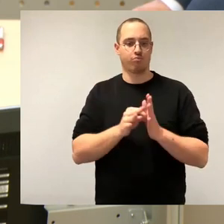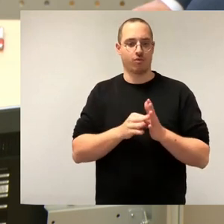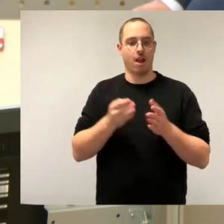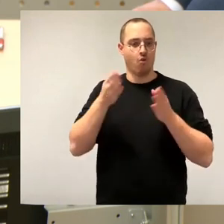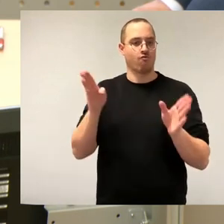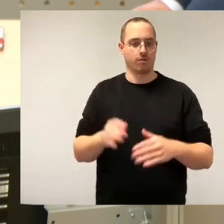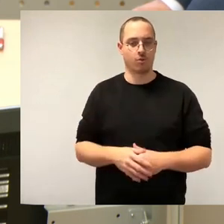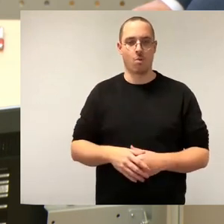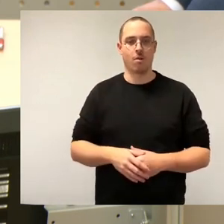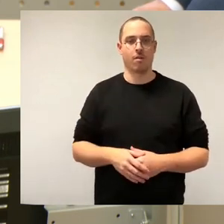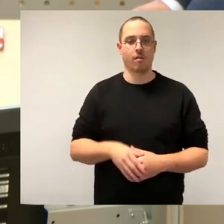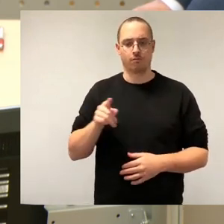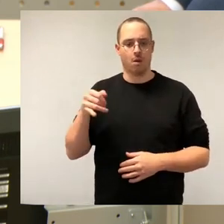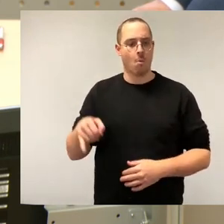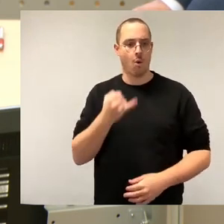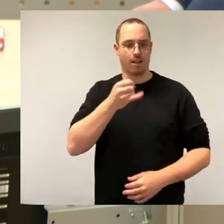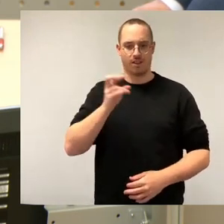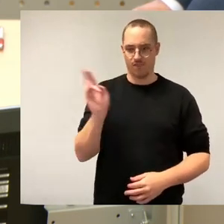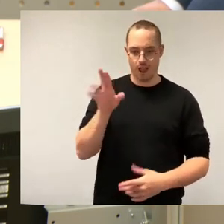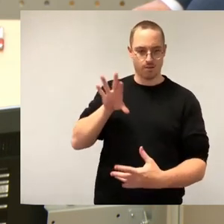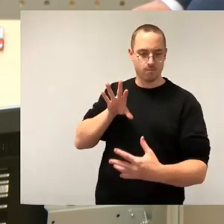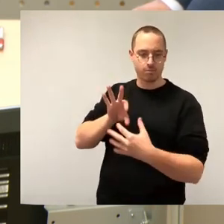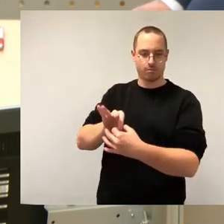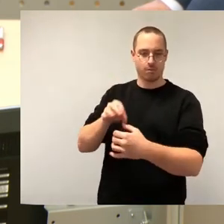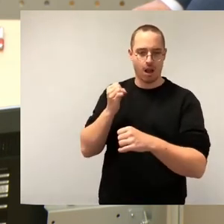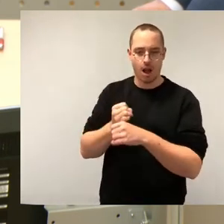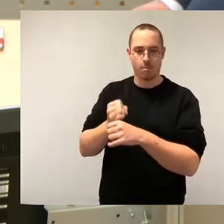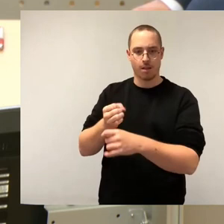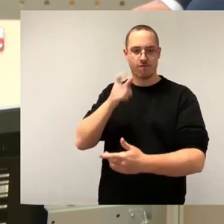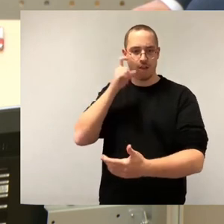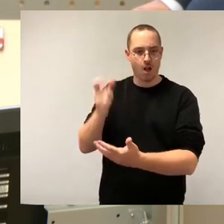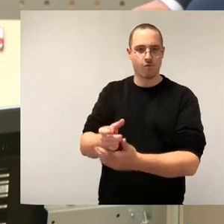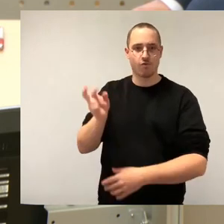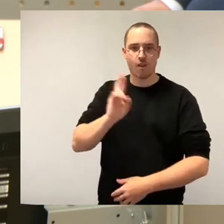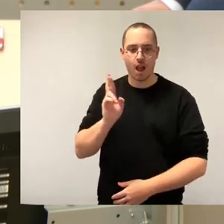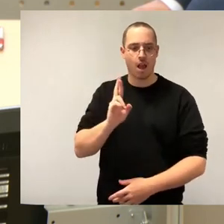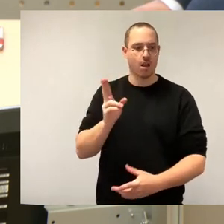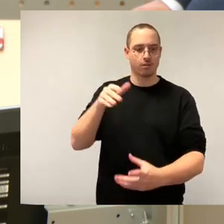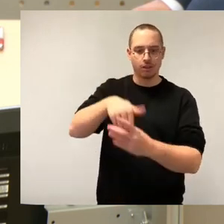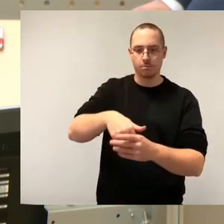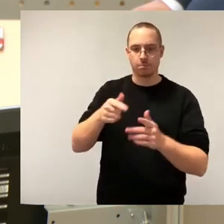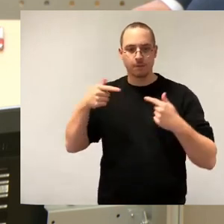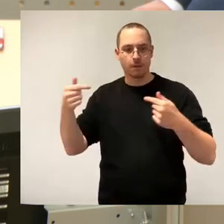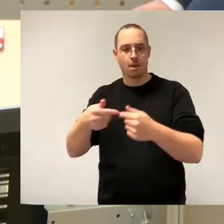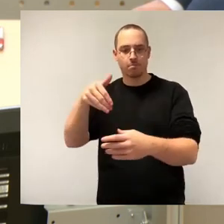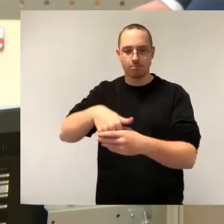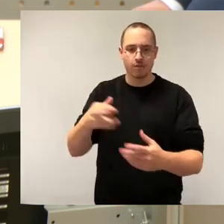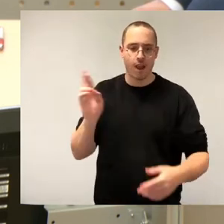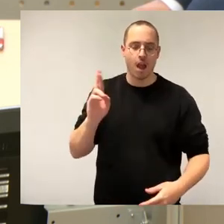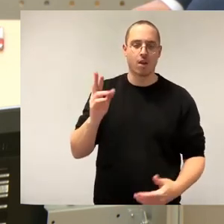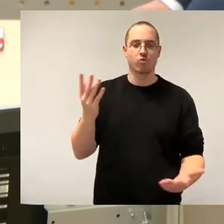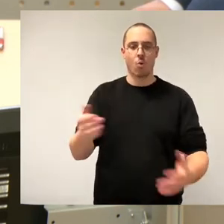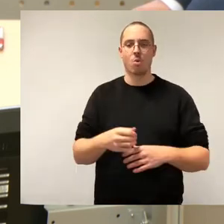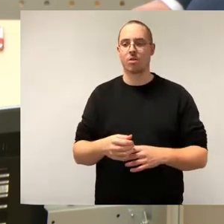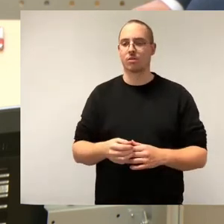Wer kümmert sich? Wer gehört zum Projektteam? Wer ist eingebunden? Welche Struktur haben wir uns in der Stadtverwaltung gegeben, um diese